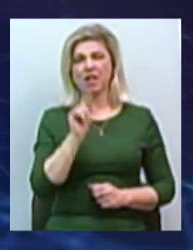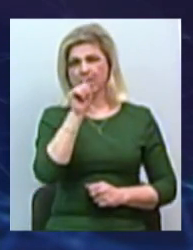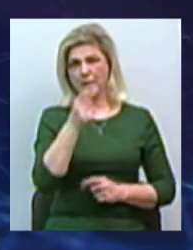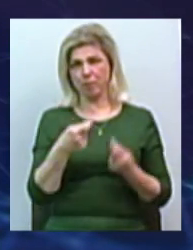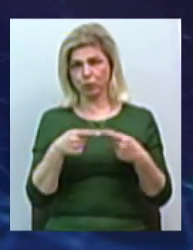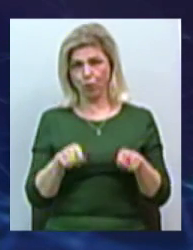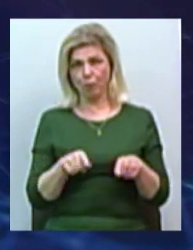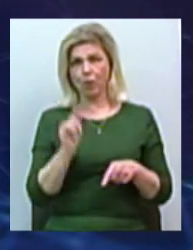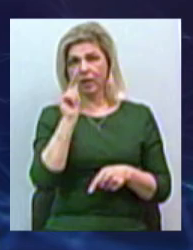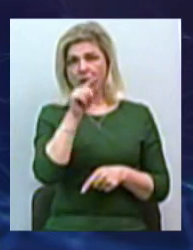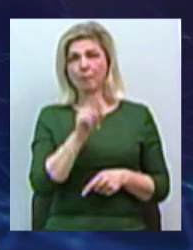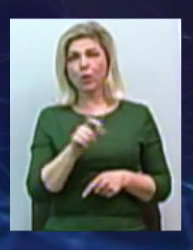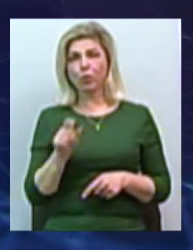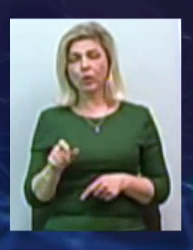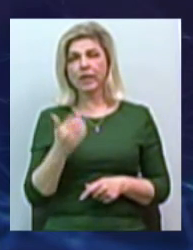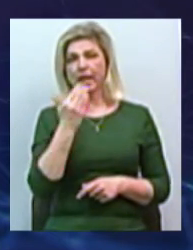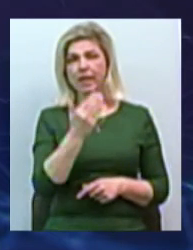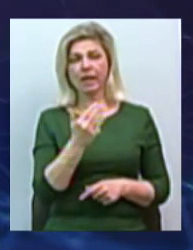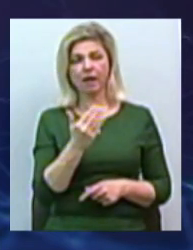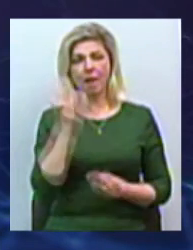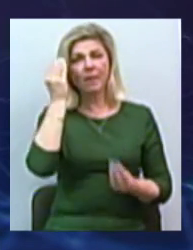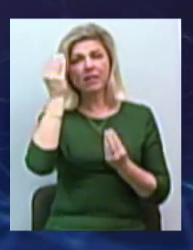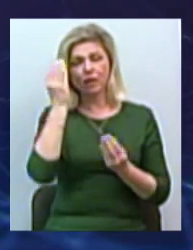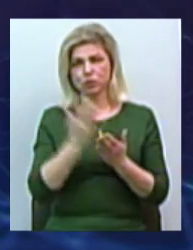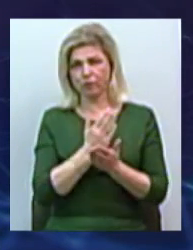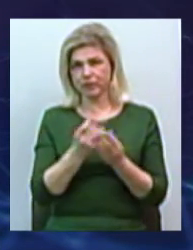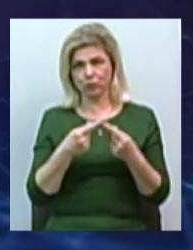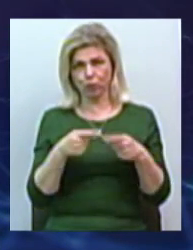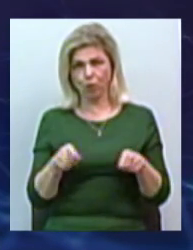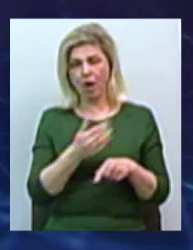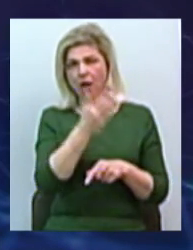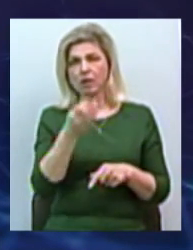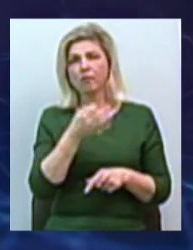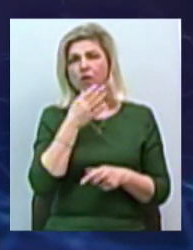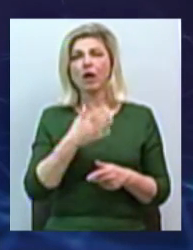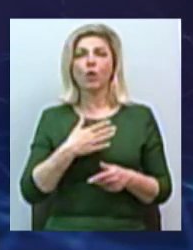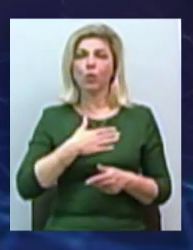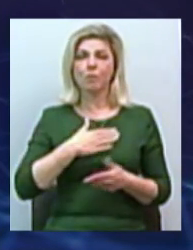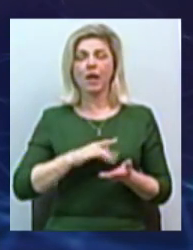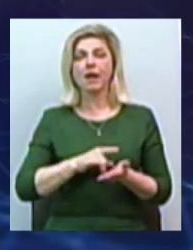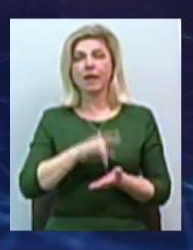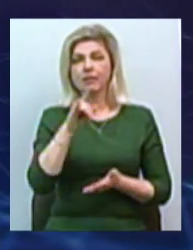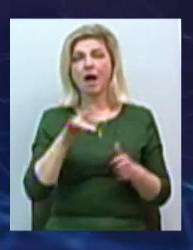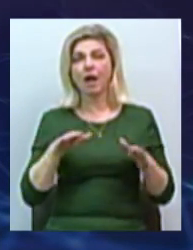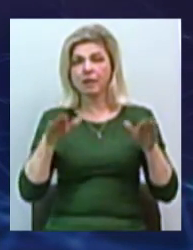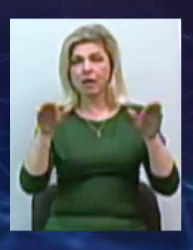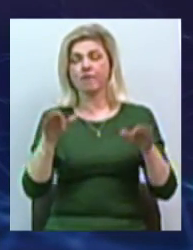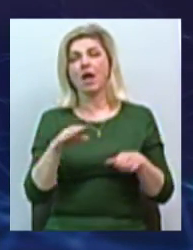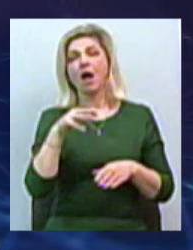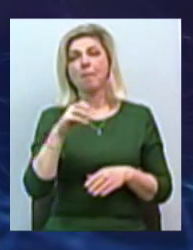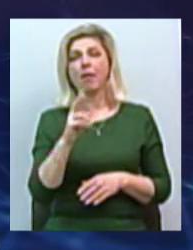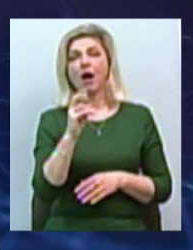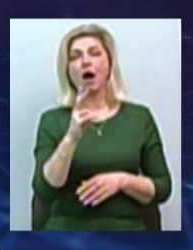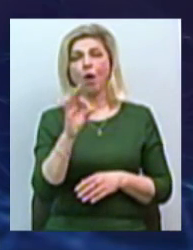люди, їх менталітет совершенно другой, вони предпочитають літати, опять-таки, в той же саме Макао,